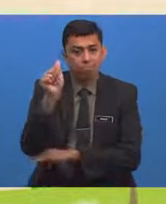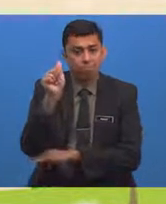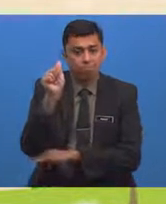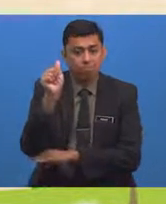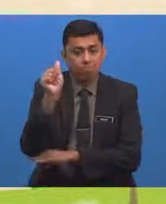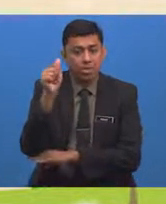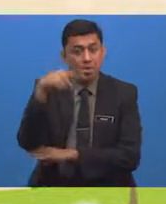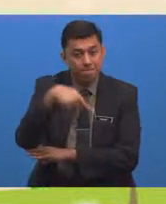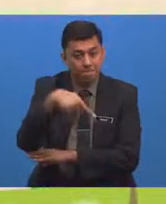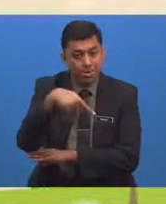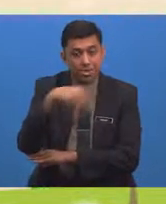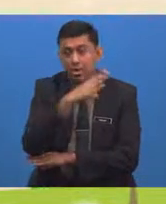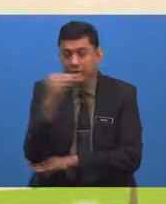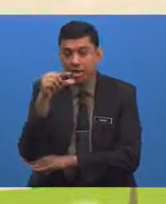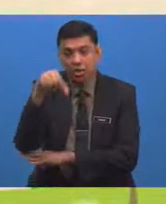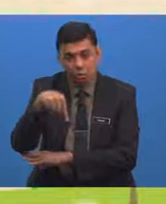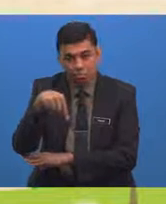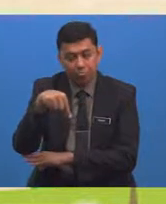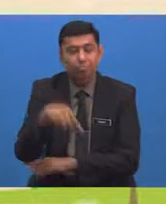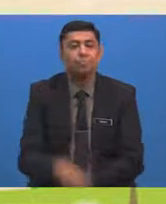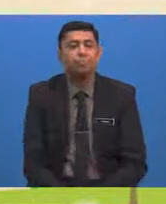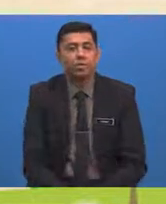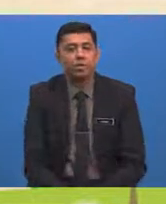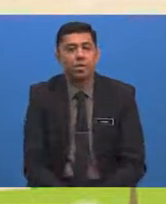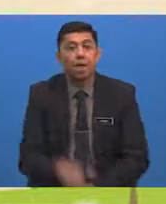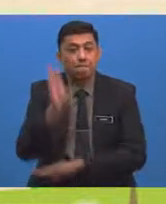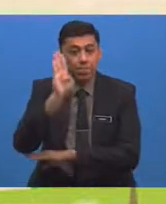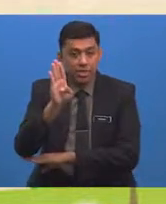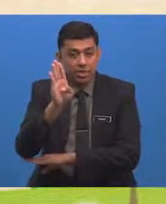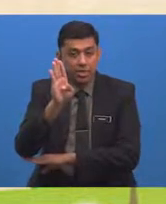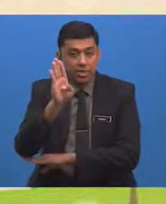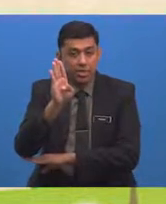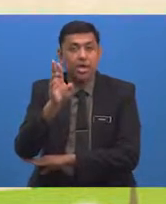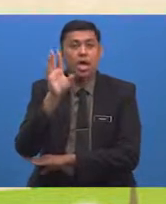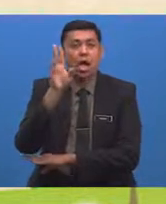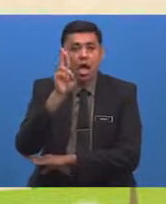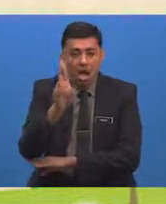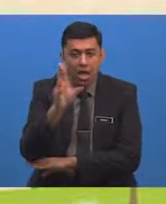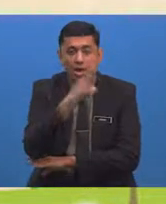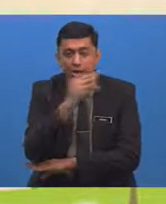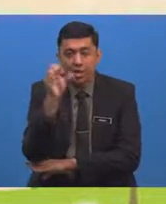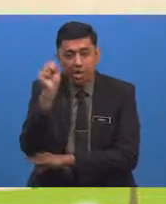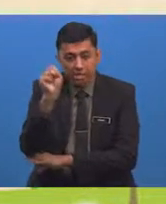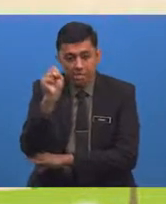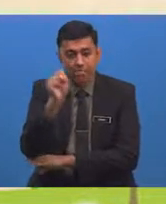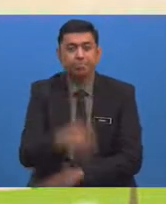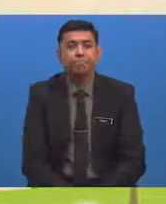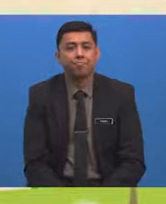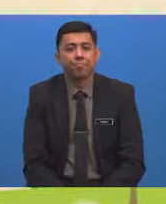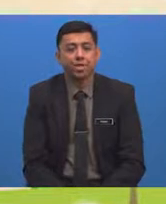P Dan Q B R Dan S